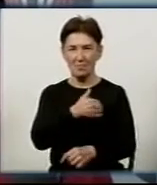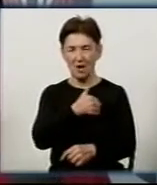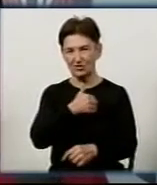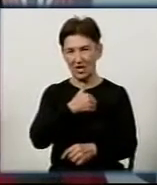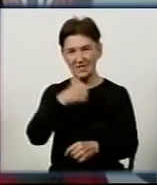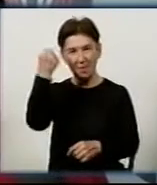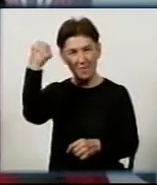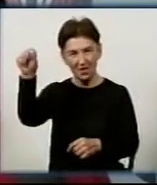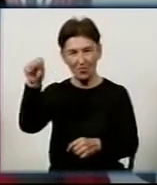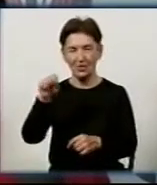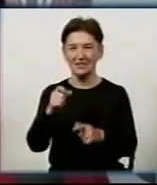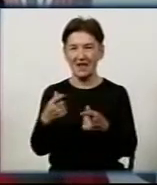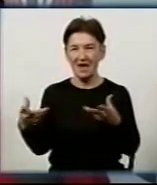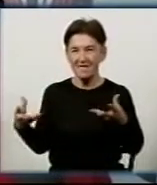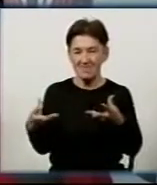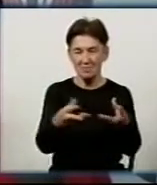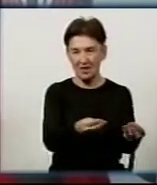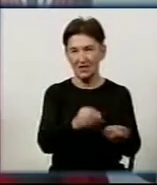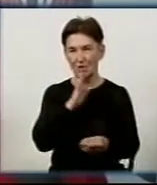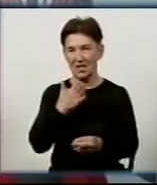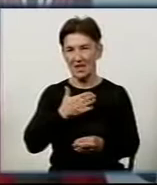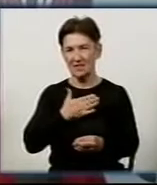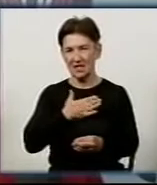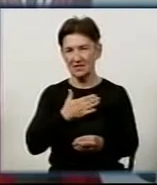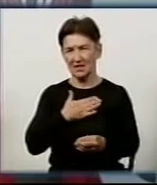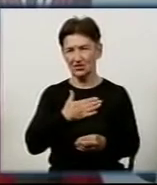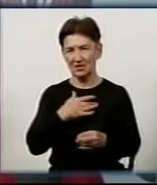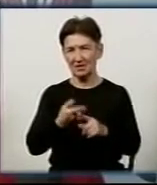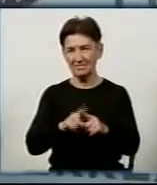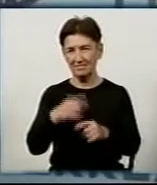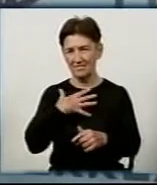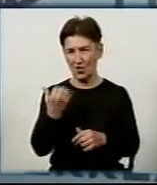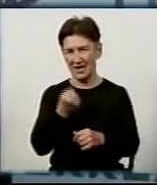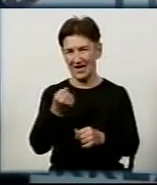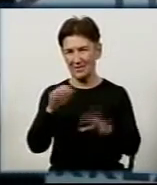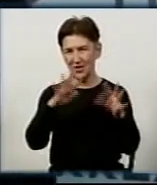Якраз і вплинуло на наших футболістів під час реалізації гурьових моментів.